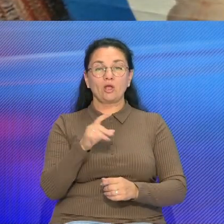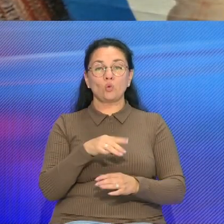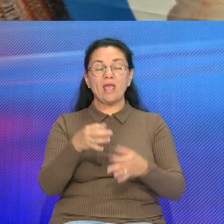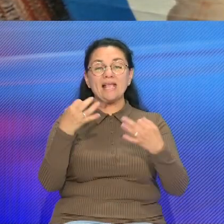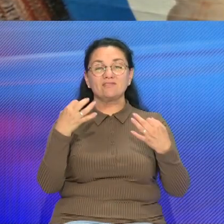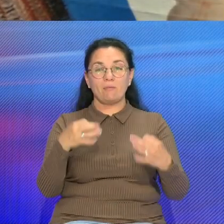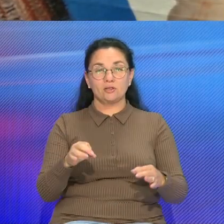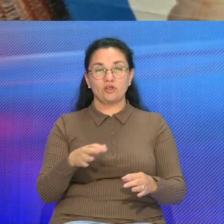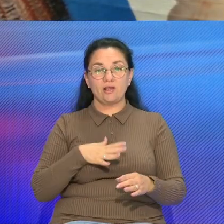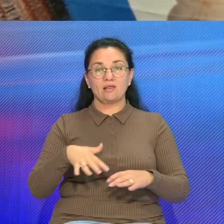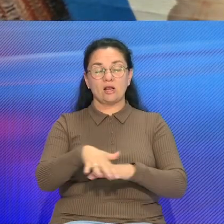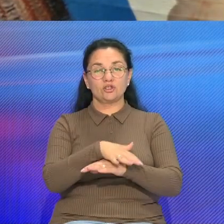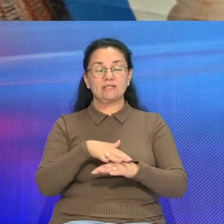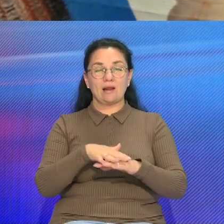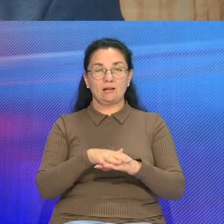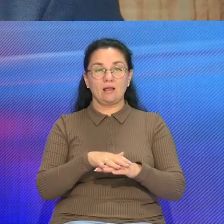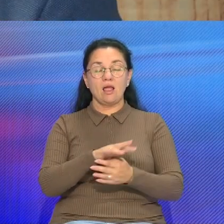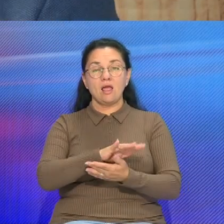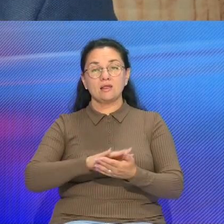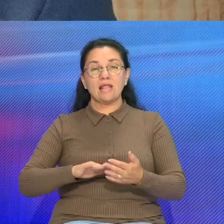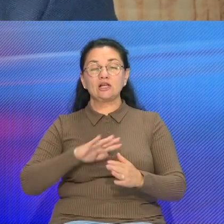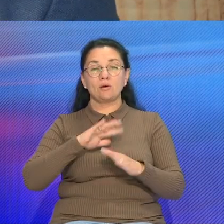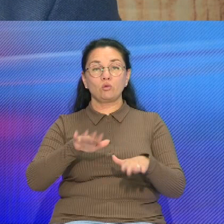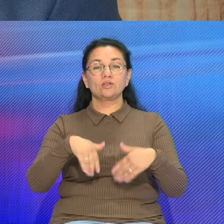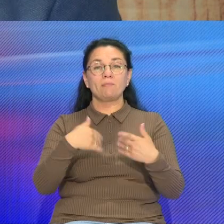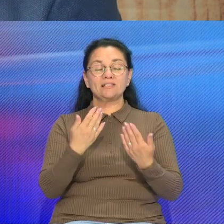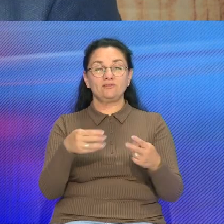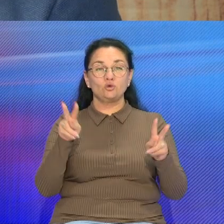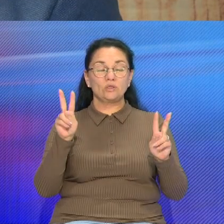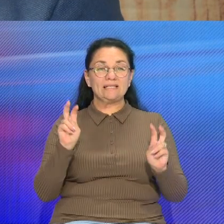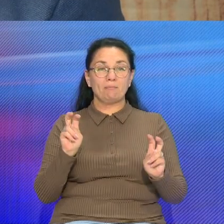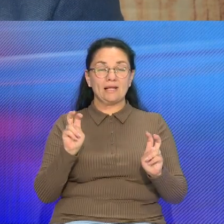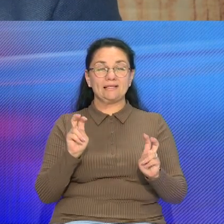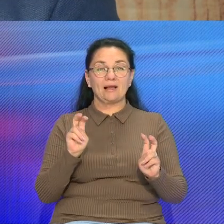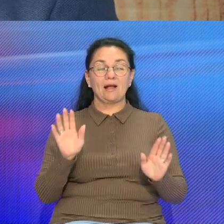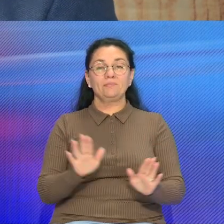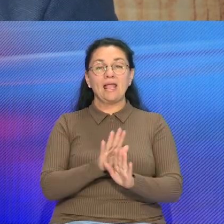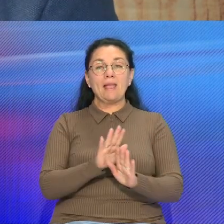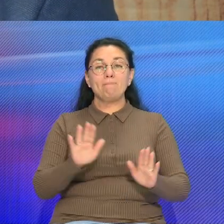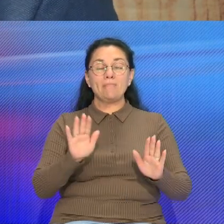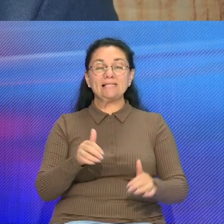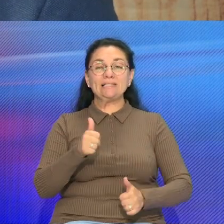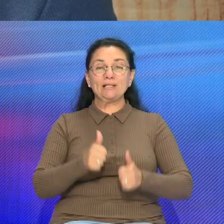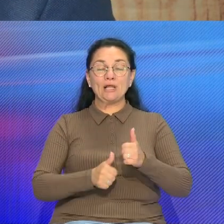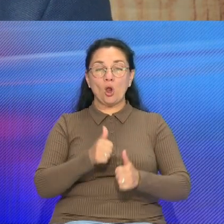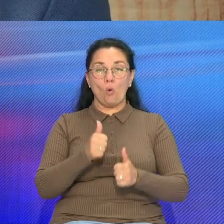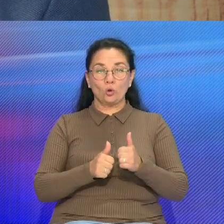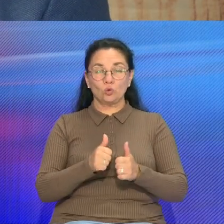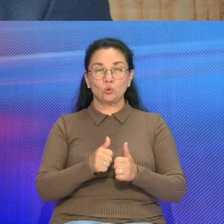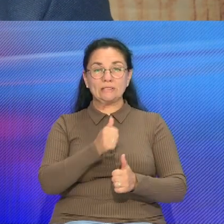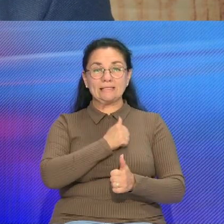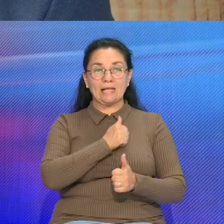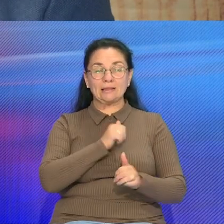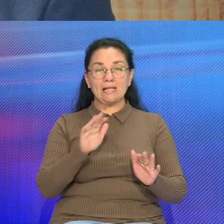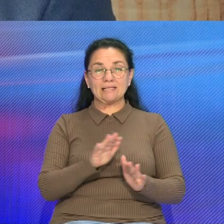Республики Беларусь Дальше у нас будет посвящен также этой тематике песенный конкурс «Солдатский конверт» Он носит